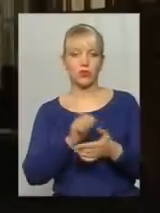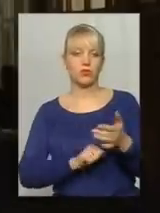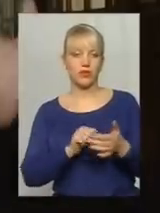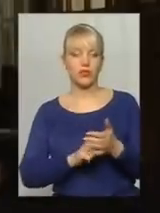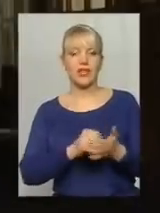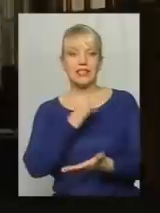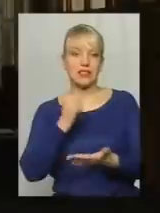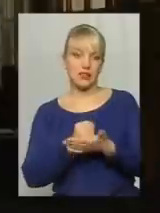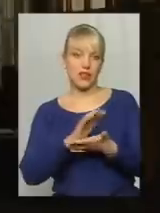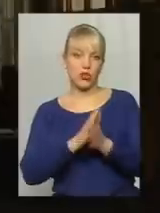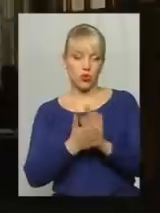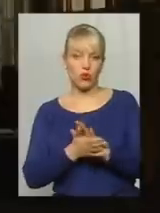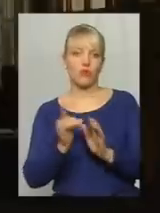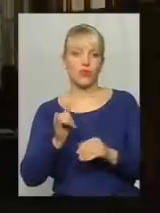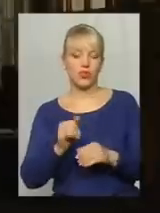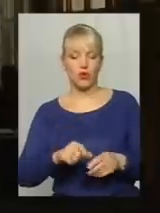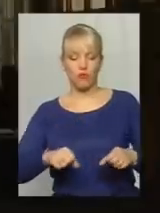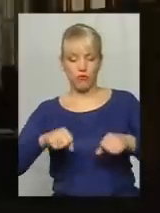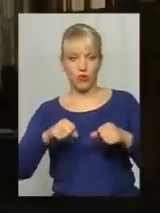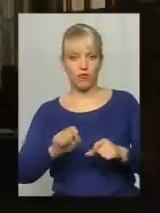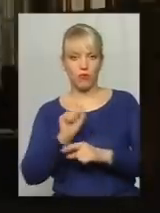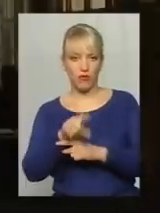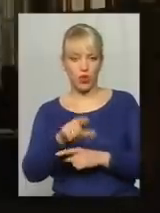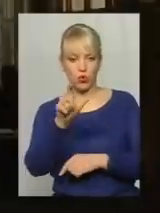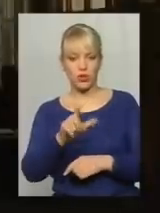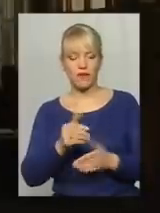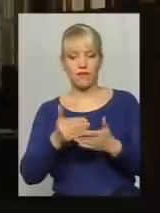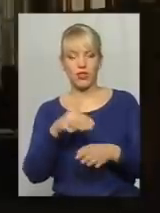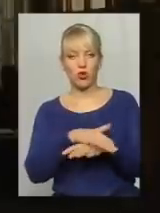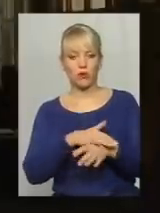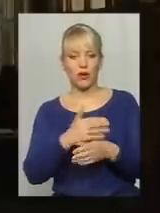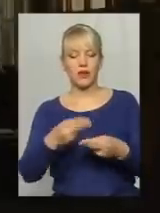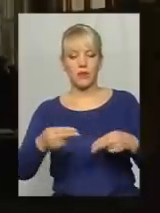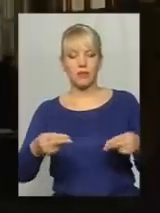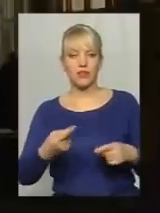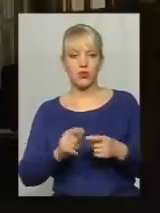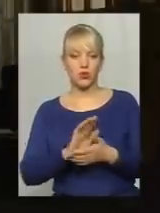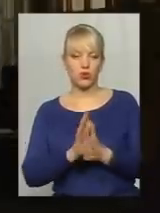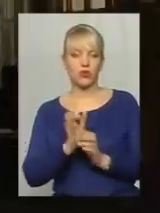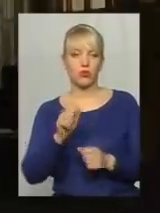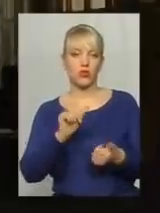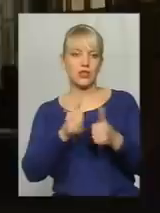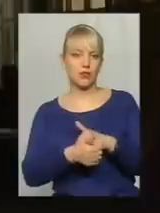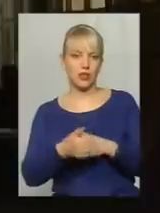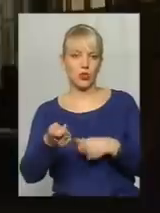договір, уповноважили особу від громади на підписання цього договору, і вони можуть, якби, змінити управителя